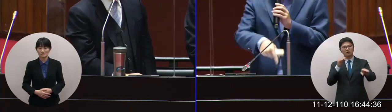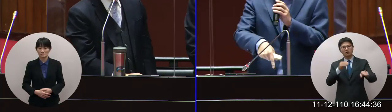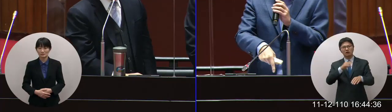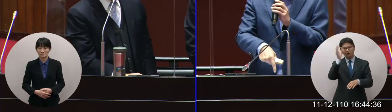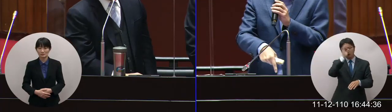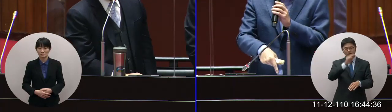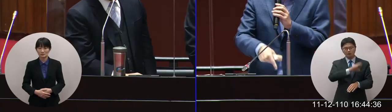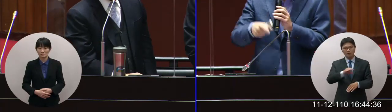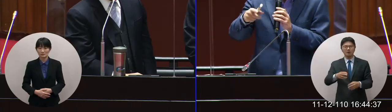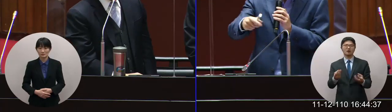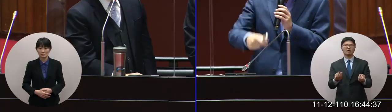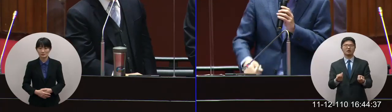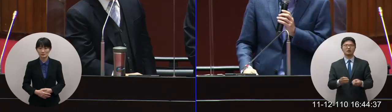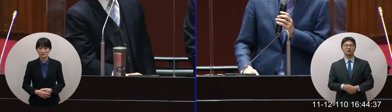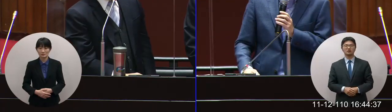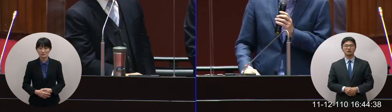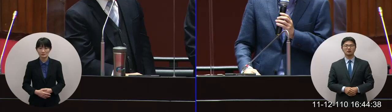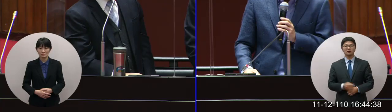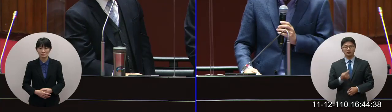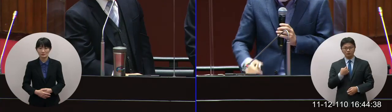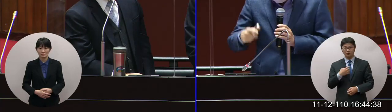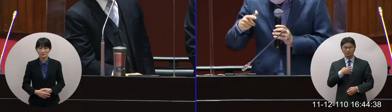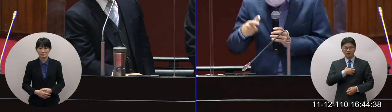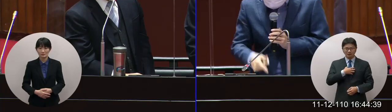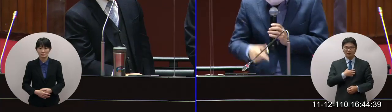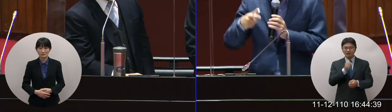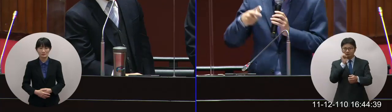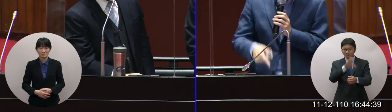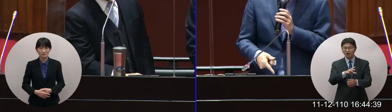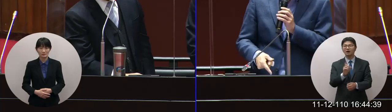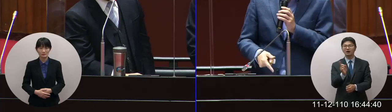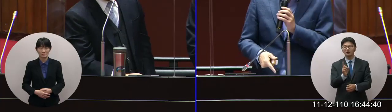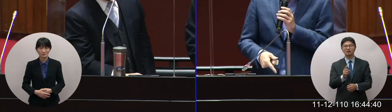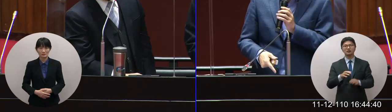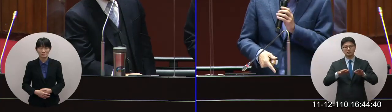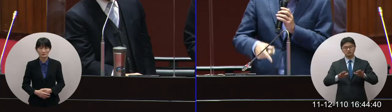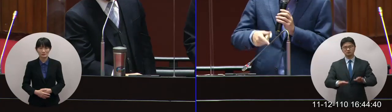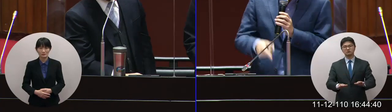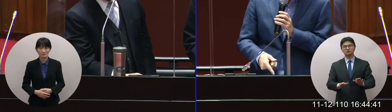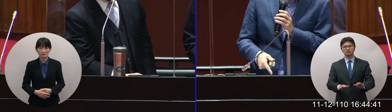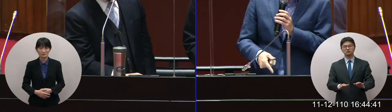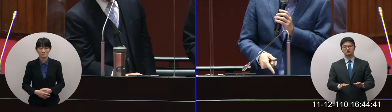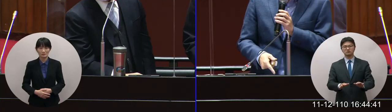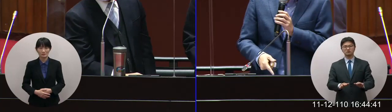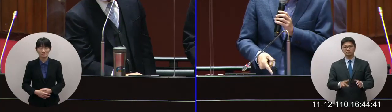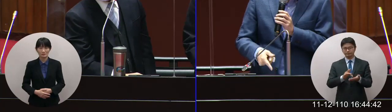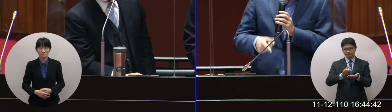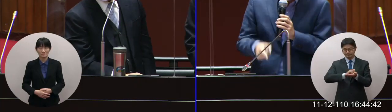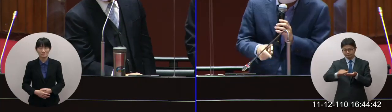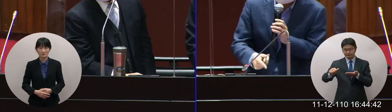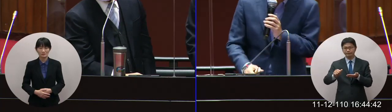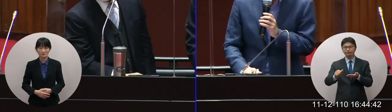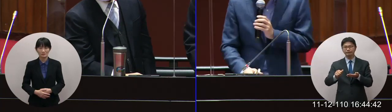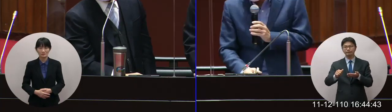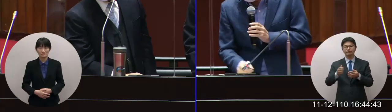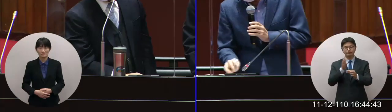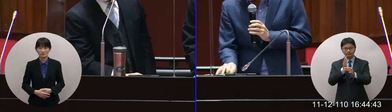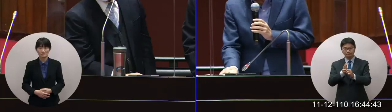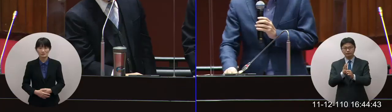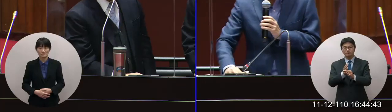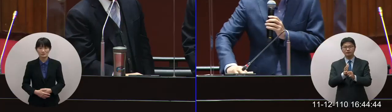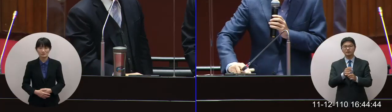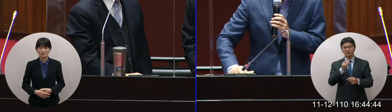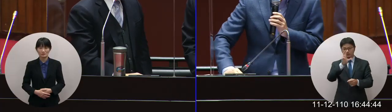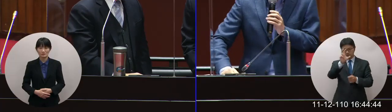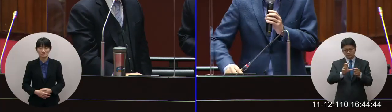我就拜託那來不及的我只是complain一下現在正在招標的70年的經